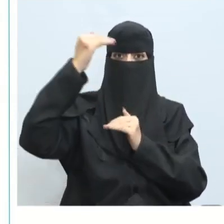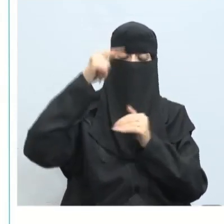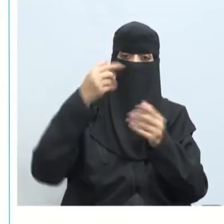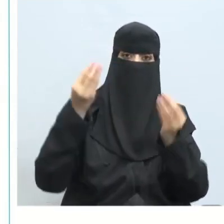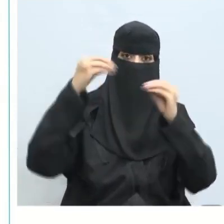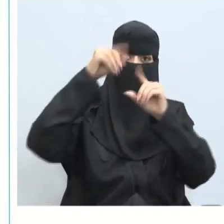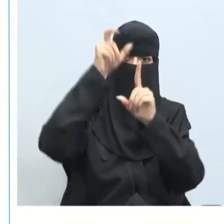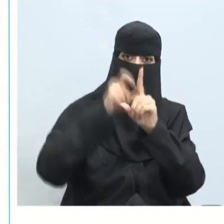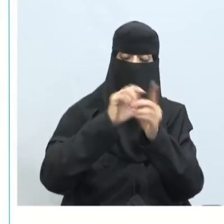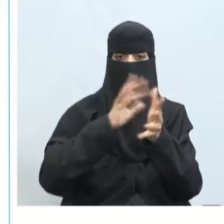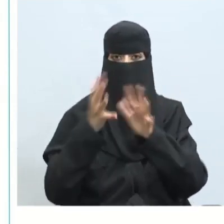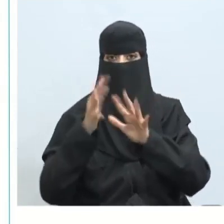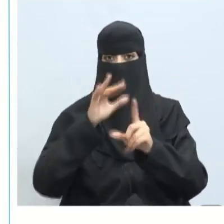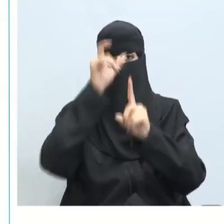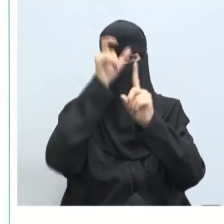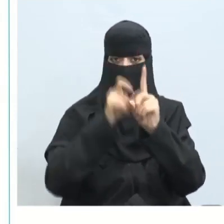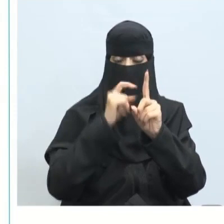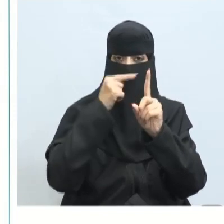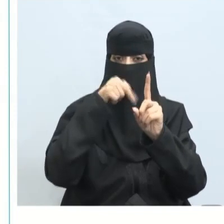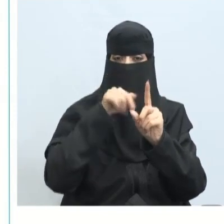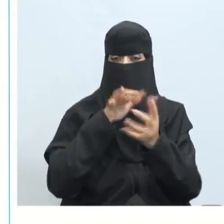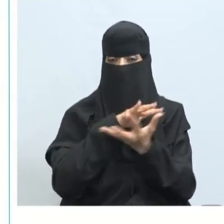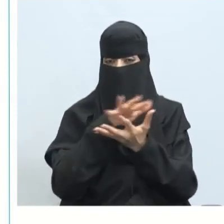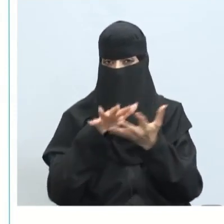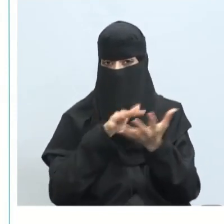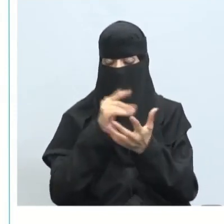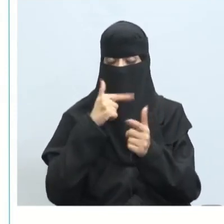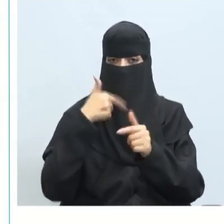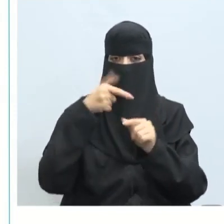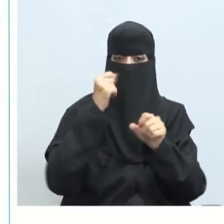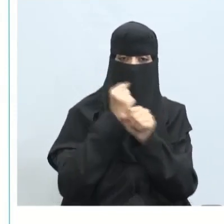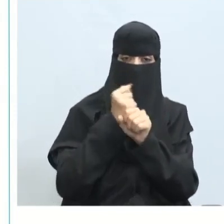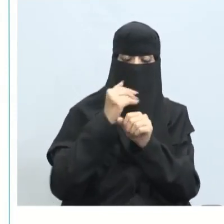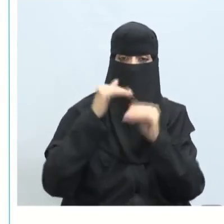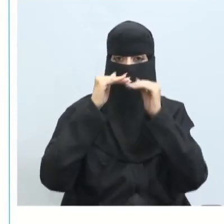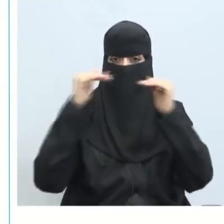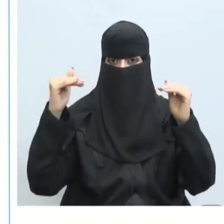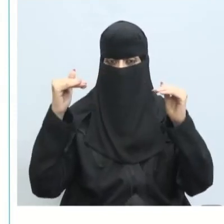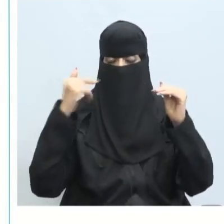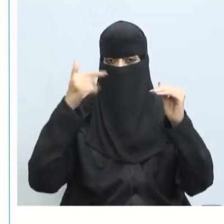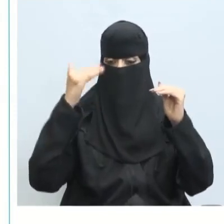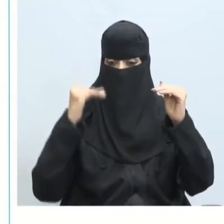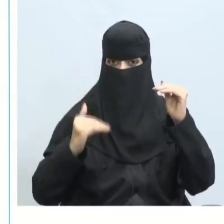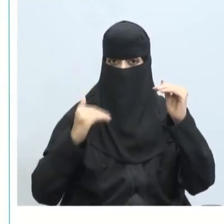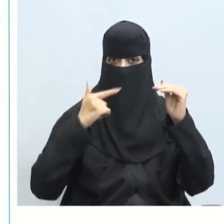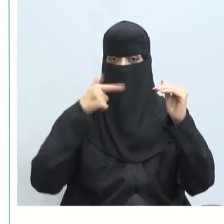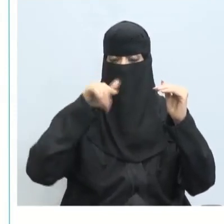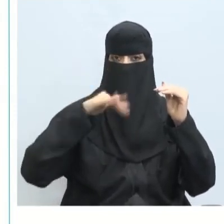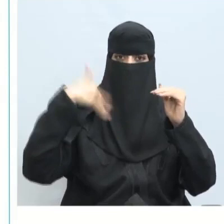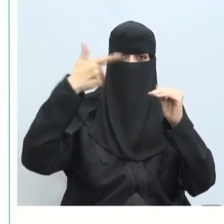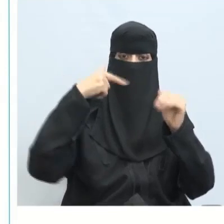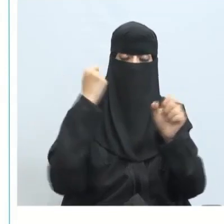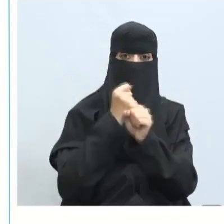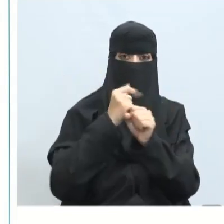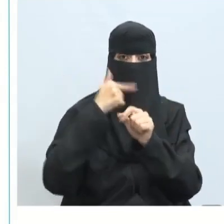الموظف قد يكون الموظف مثلا لديه ظروف وبالتالي أداءه قد يكون ثابت أو أقل وبالتالي تأتي